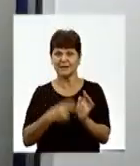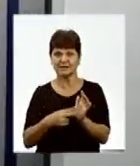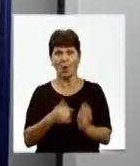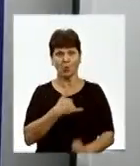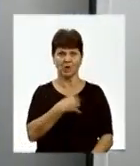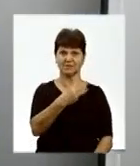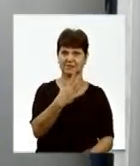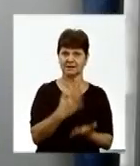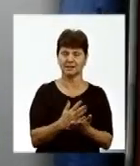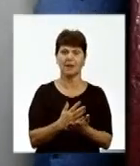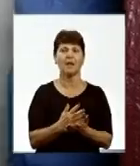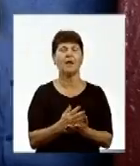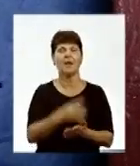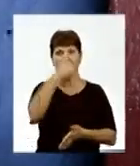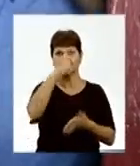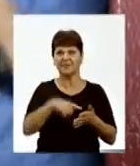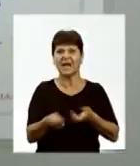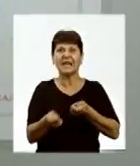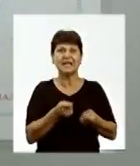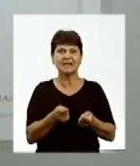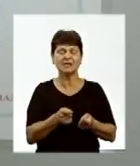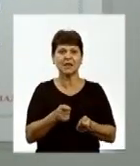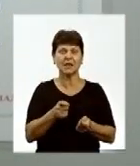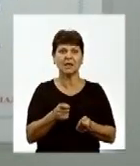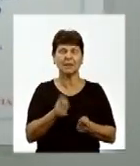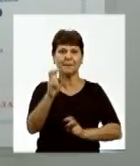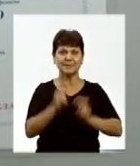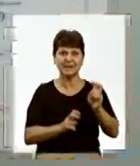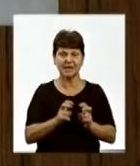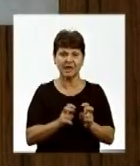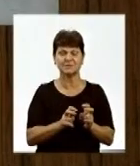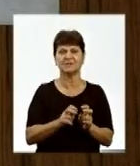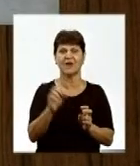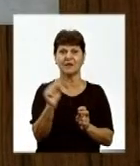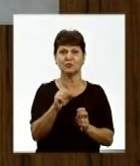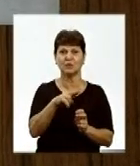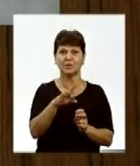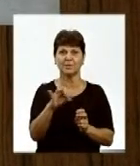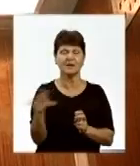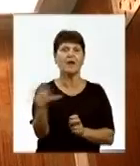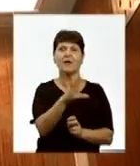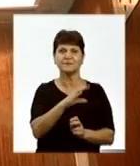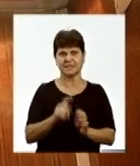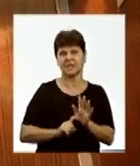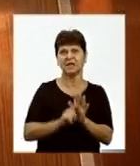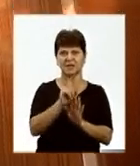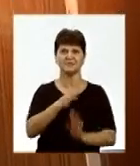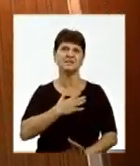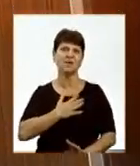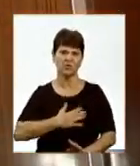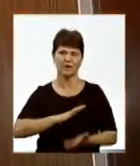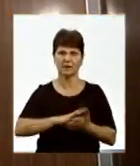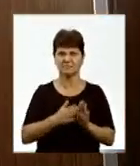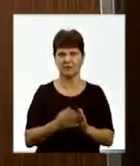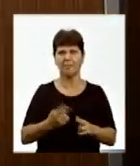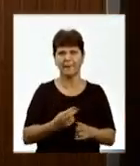Однак нині, запевняє керівник підприємства Анатолій Уздемір, всі ліфти у технічно задовільному стані і безпечні для